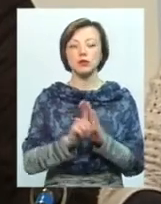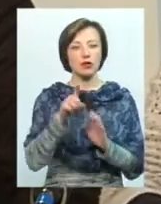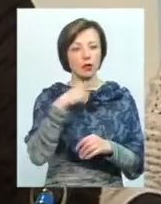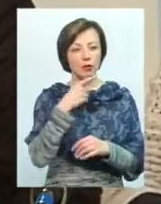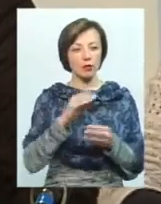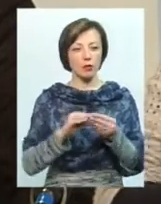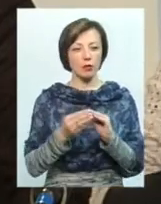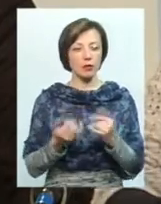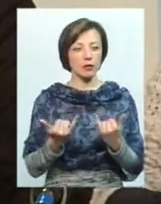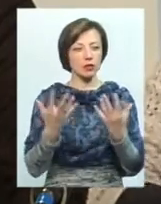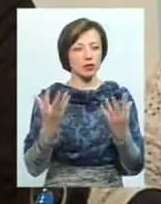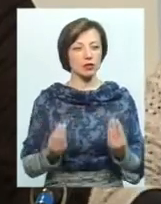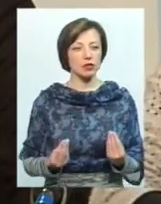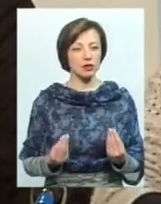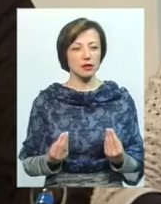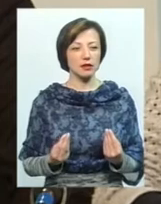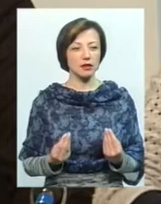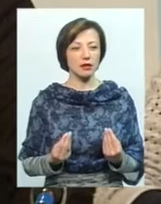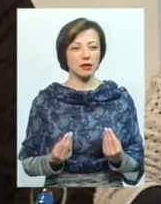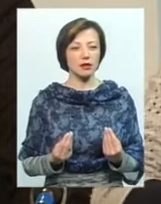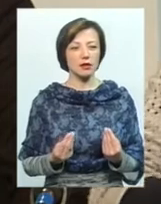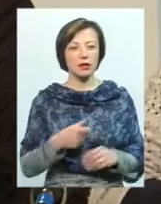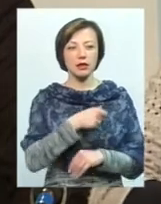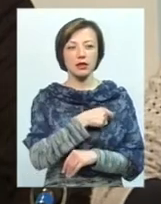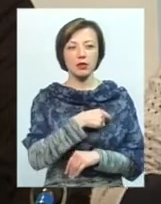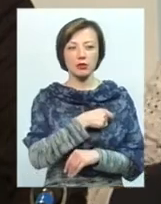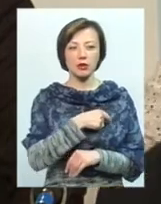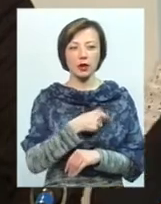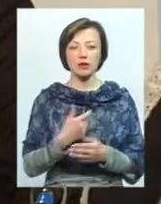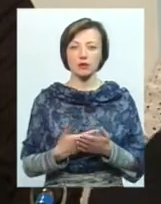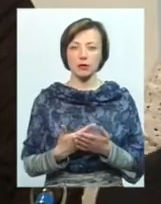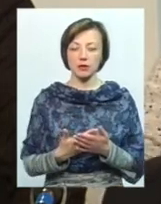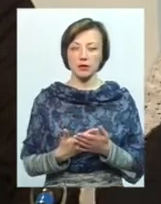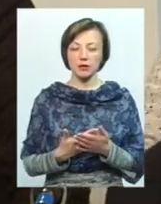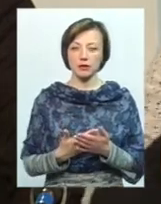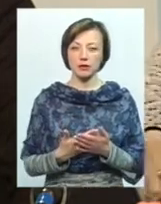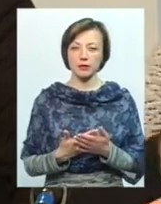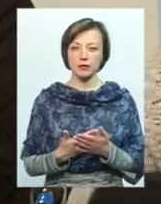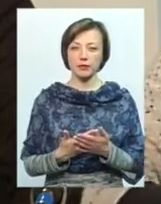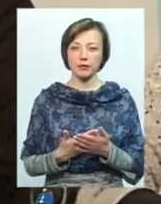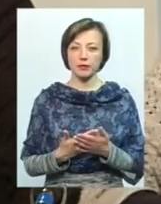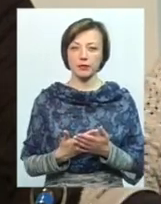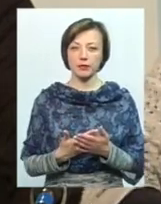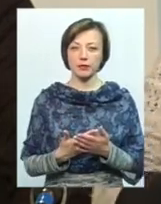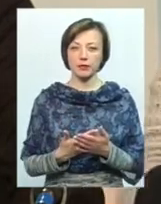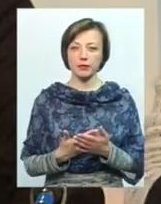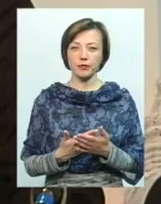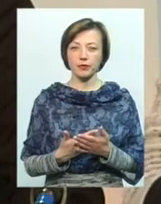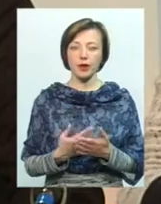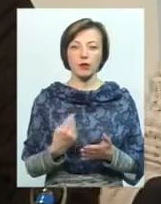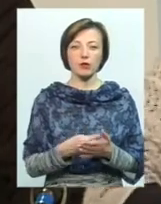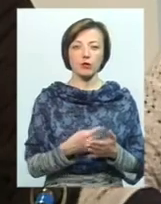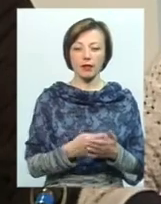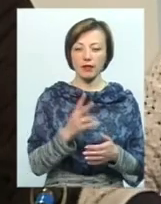теперішній момент депутатів. Якщо яскраво проєктувати бюджет на